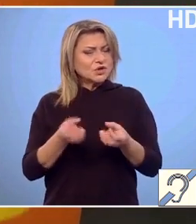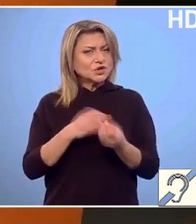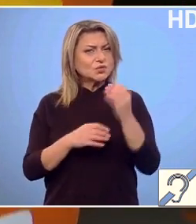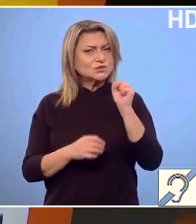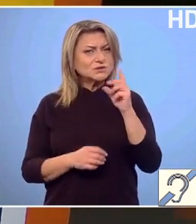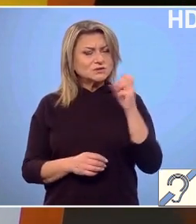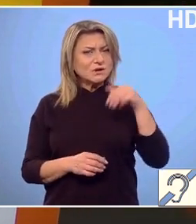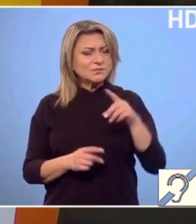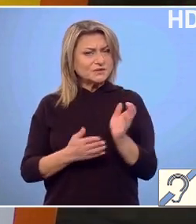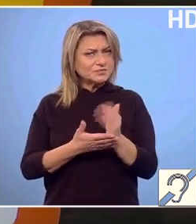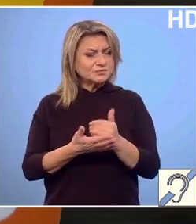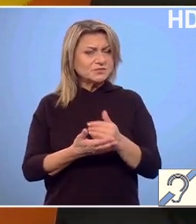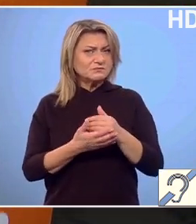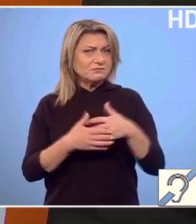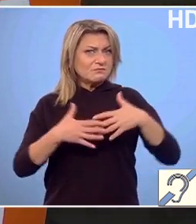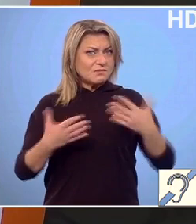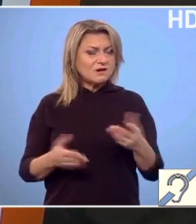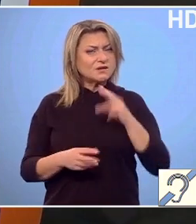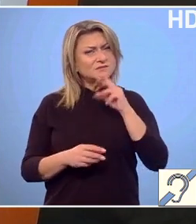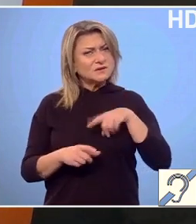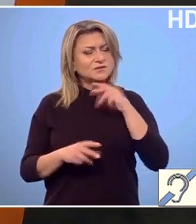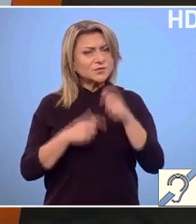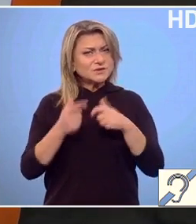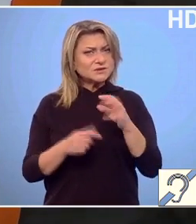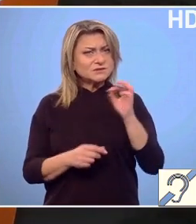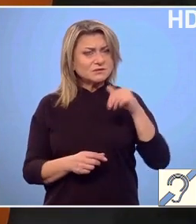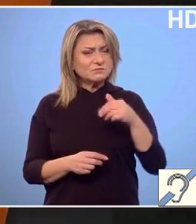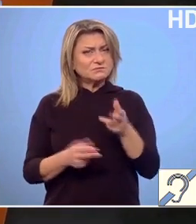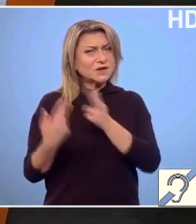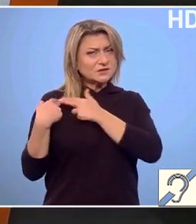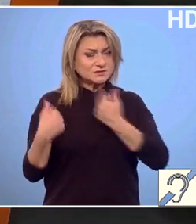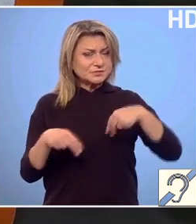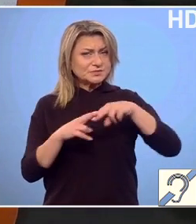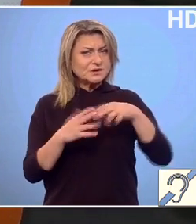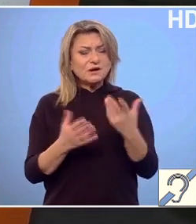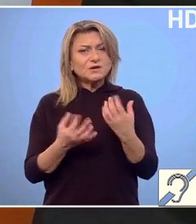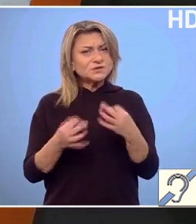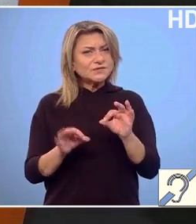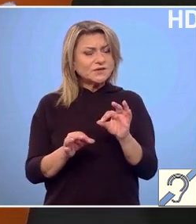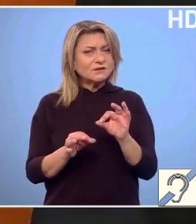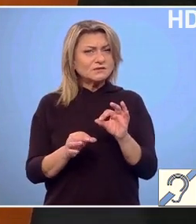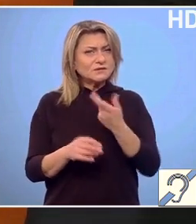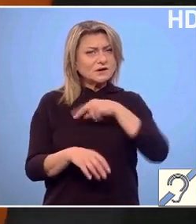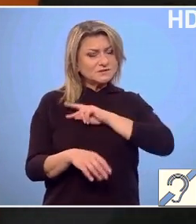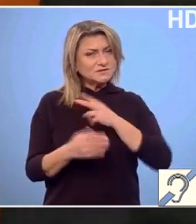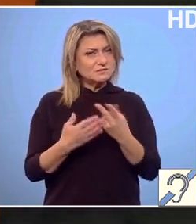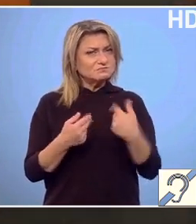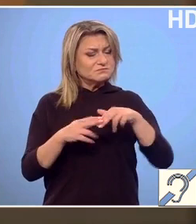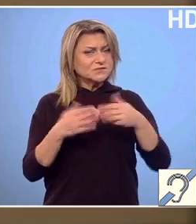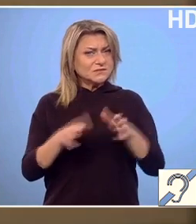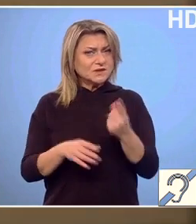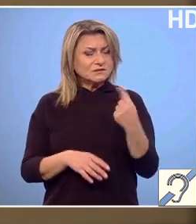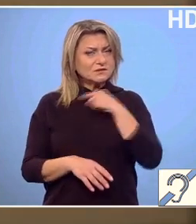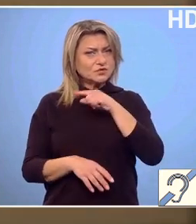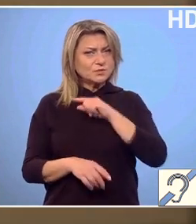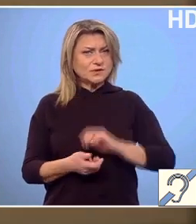sistem de reciclare grandios. Este vorba despre sistemul garanție returnare, care va fi pornit cu data de 1 decembrie.